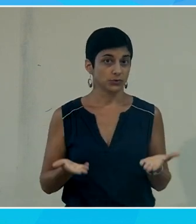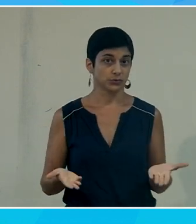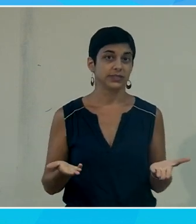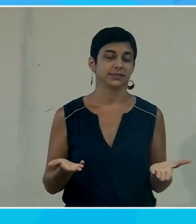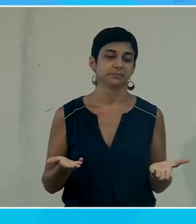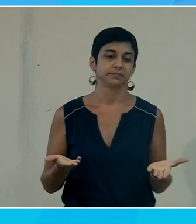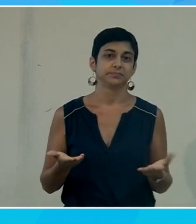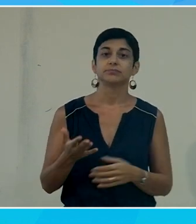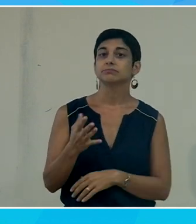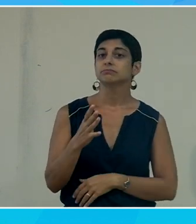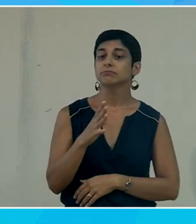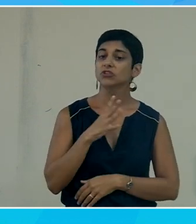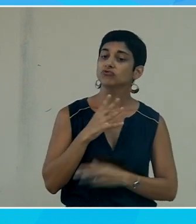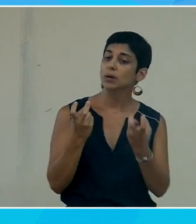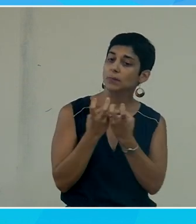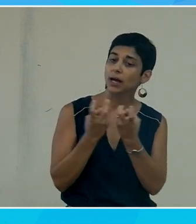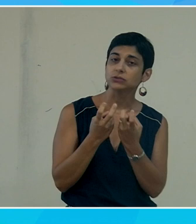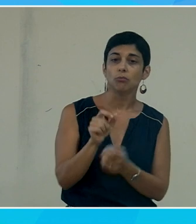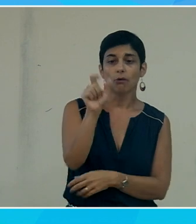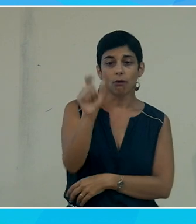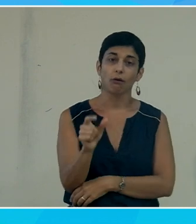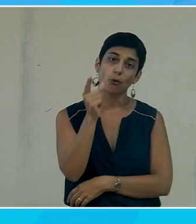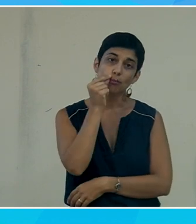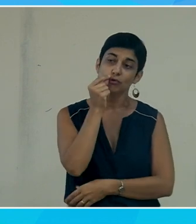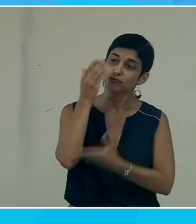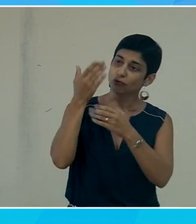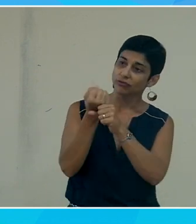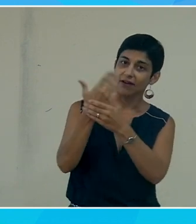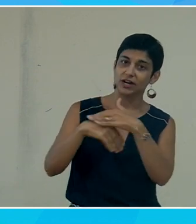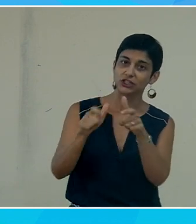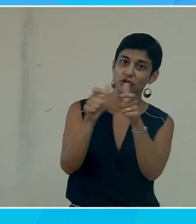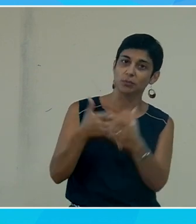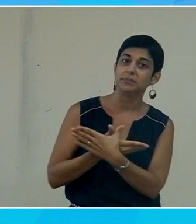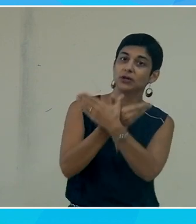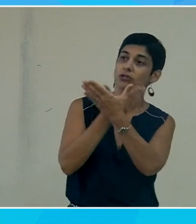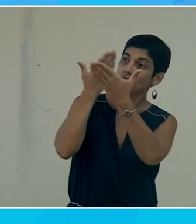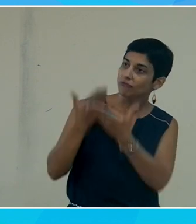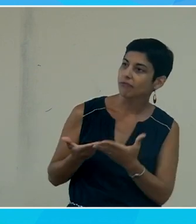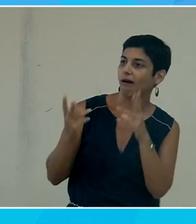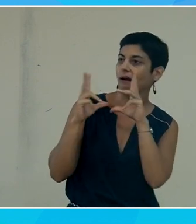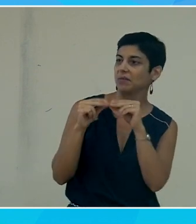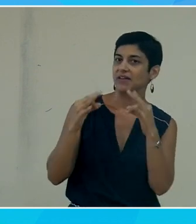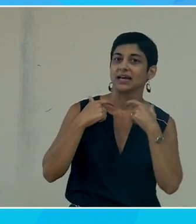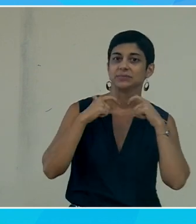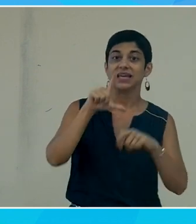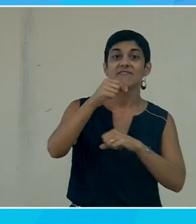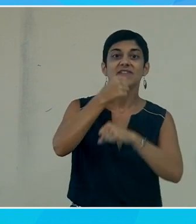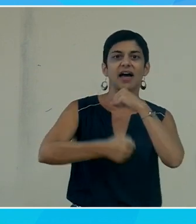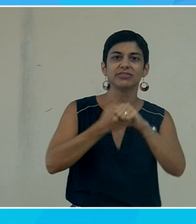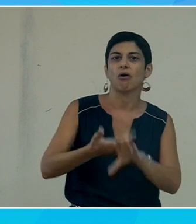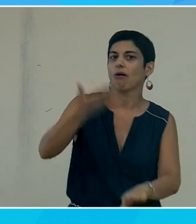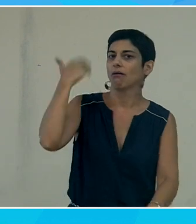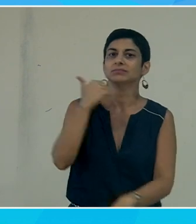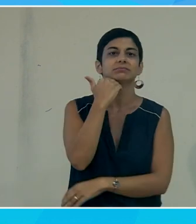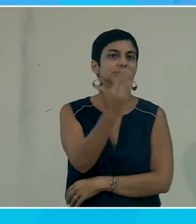monsieur qui travaille dans une grande société comme Microsoft qui nous parle d'accessibilité il y a 20 ans ça aurait été impensable voilà soyons très